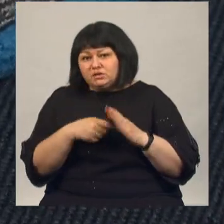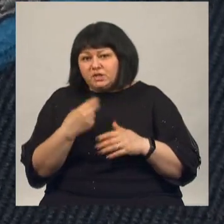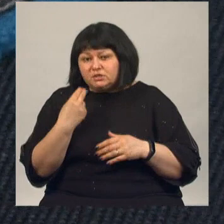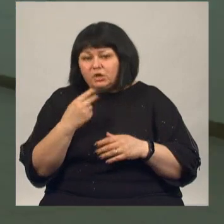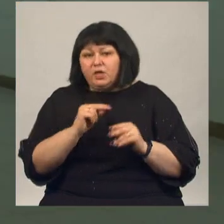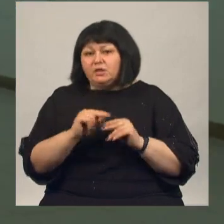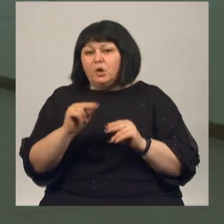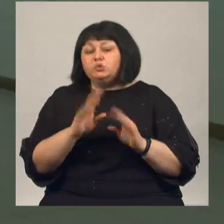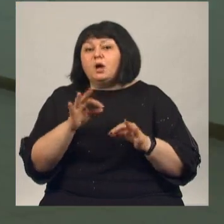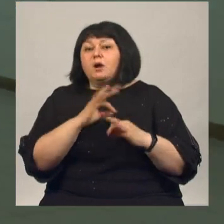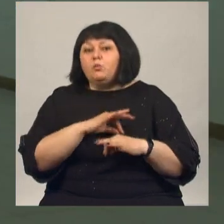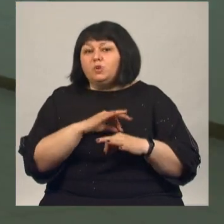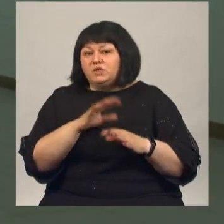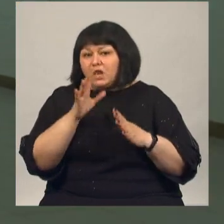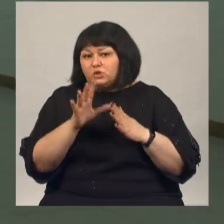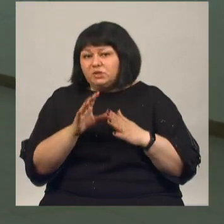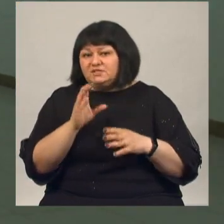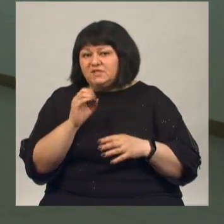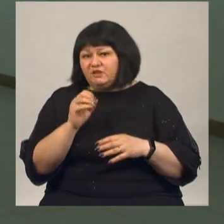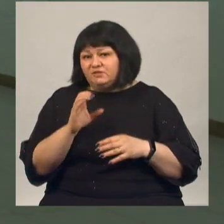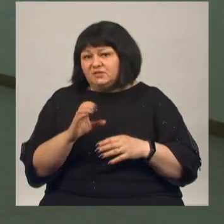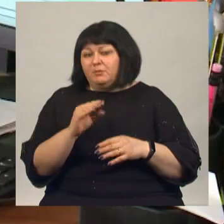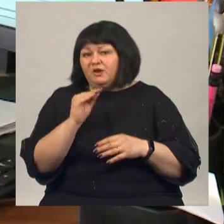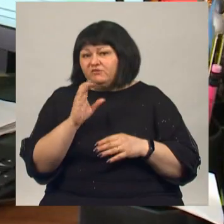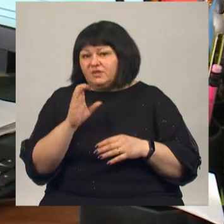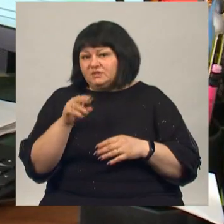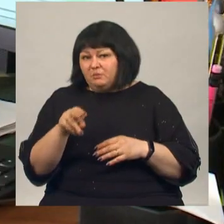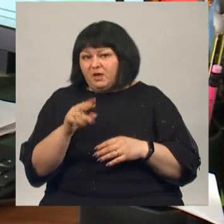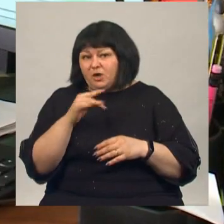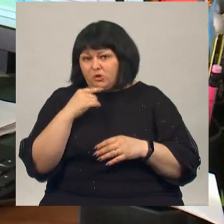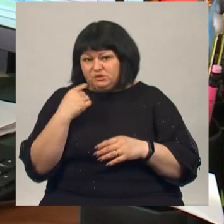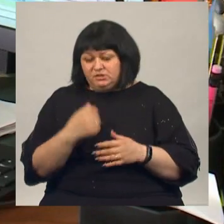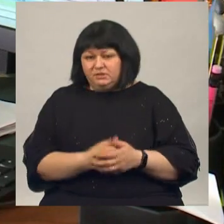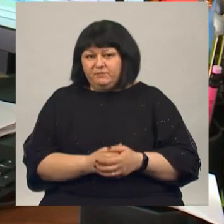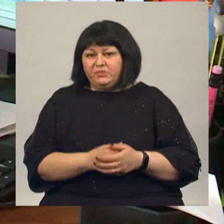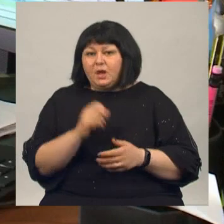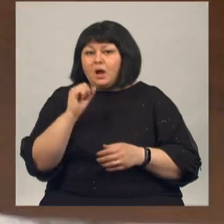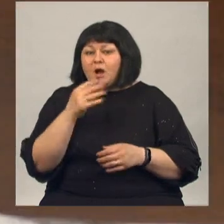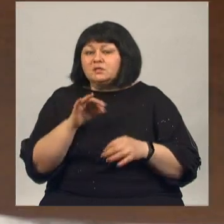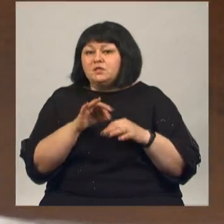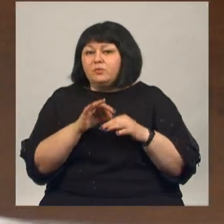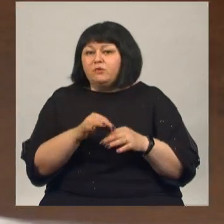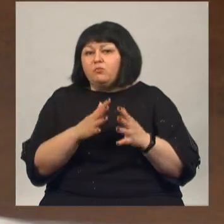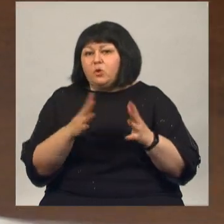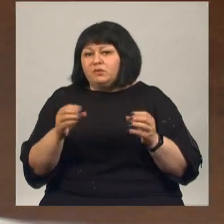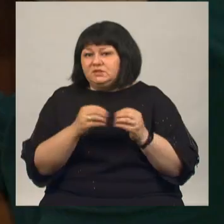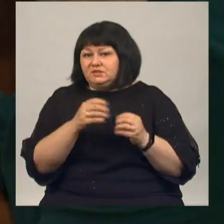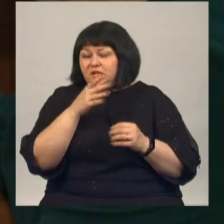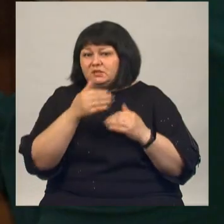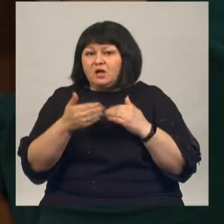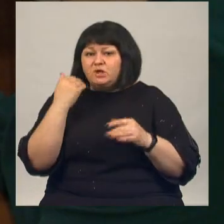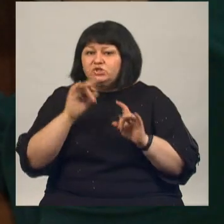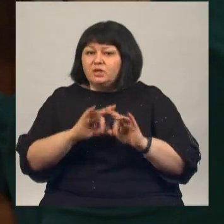Научим, как пользоваться электронными сервисами в ССП России. Акция проходит более 10 лет. Раньше